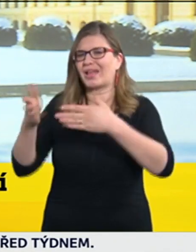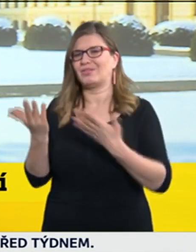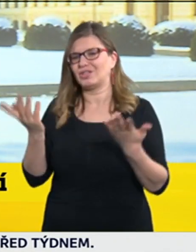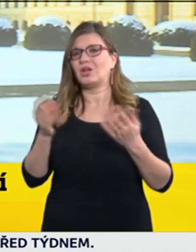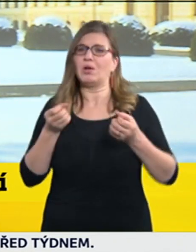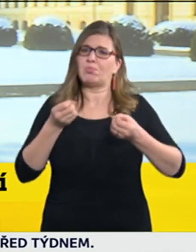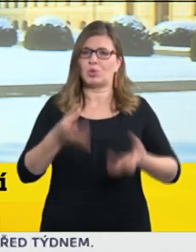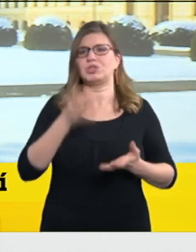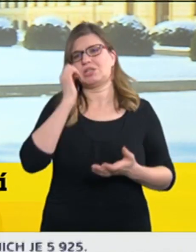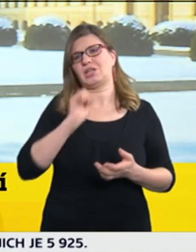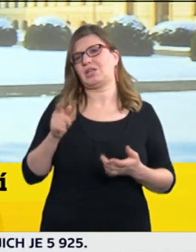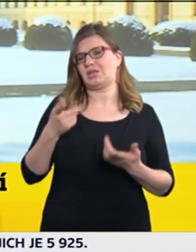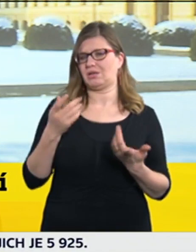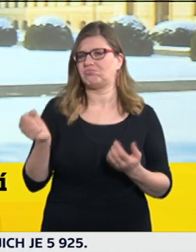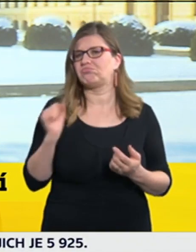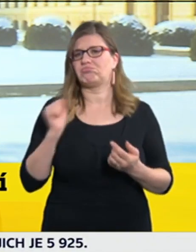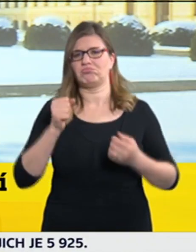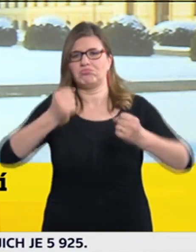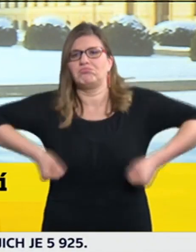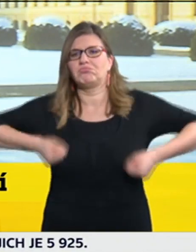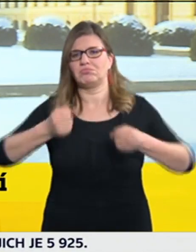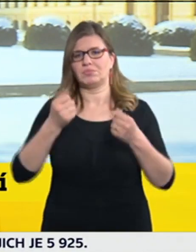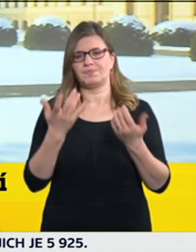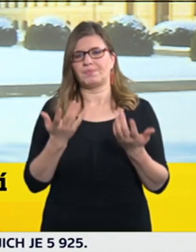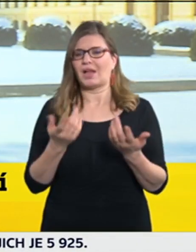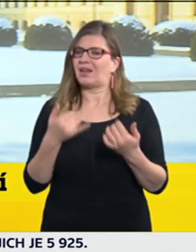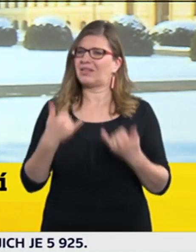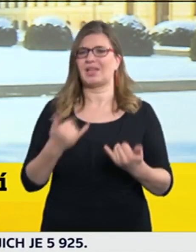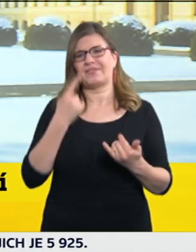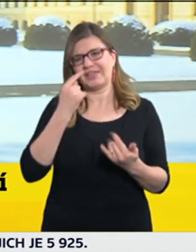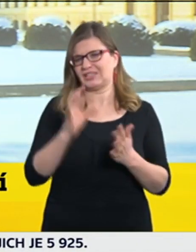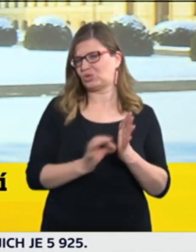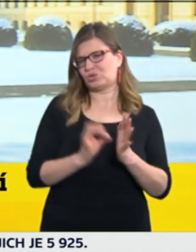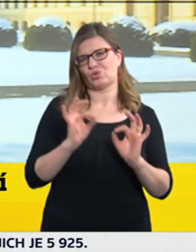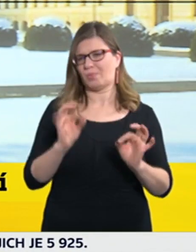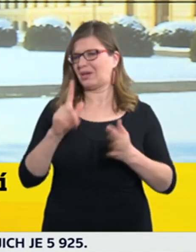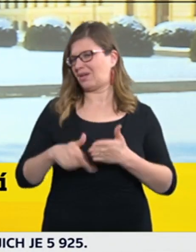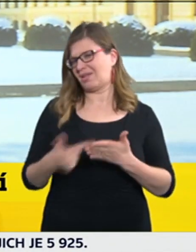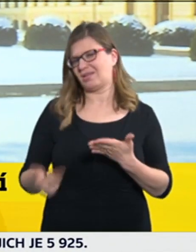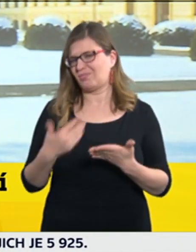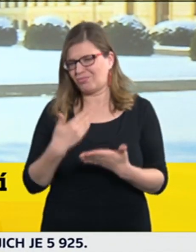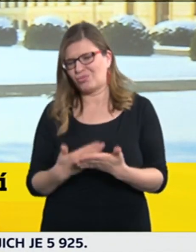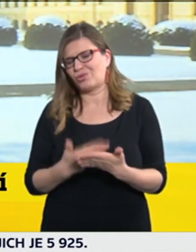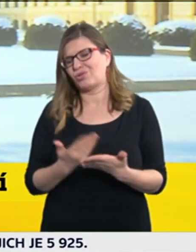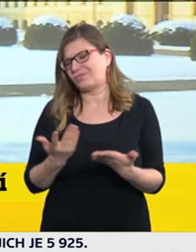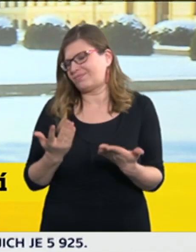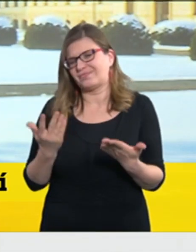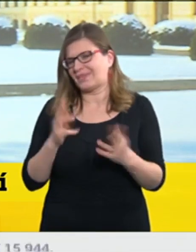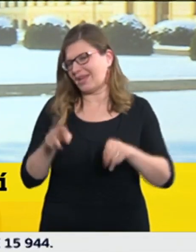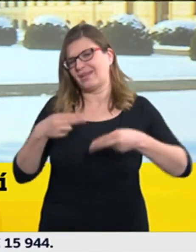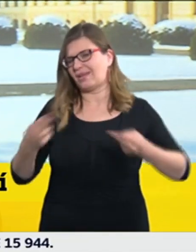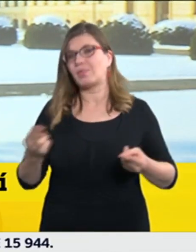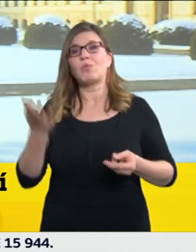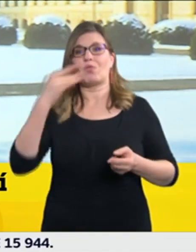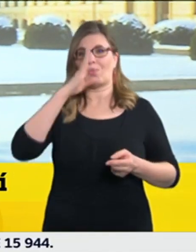Bohužel ta situace se nevyvíjí dobře a to, co ještě se zdálo v pondělí jako možná diskutovatelné,